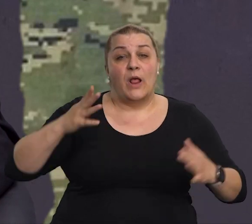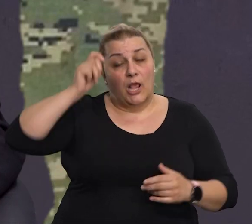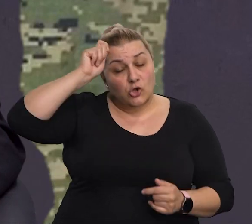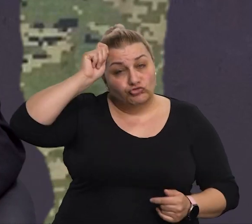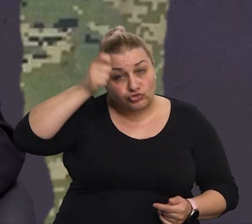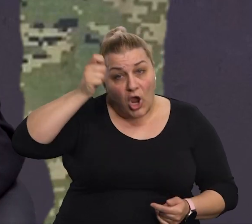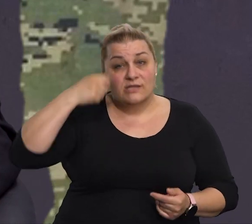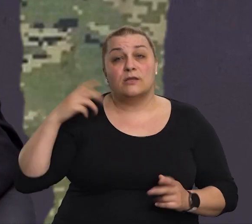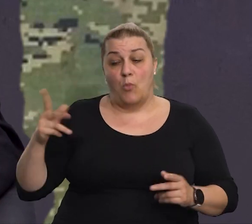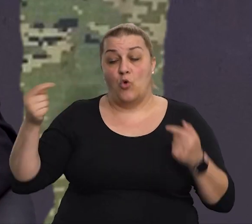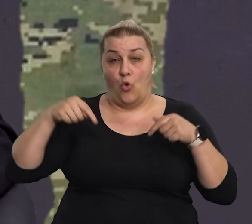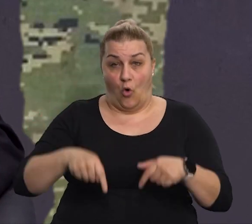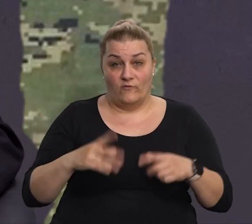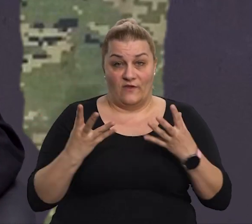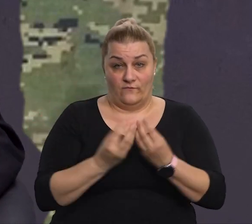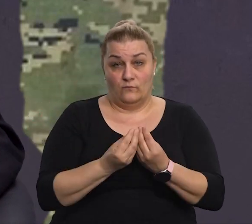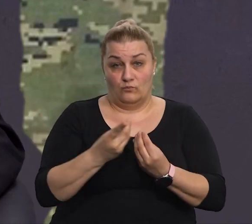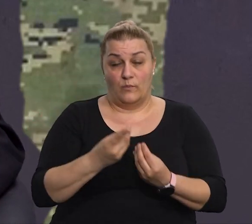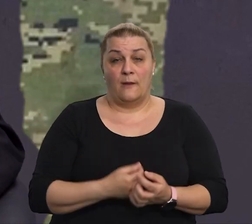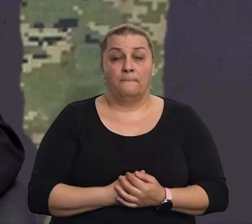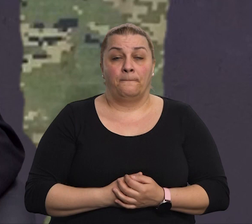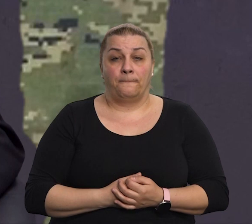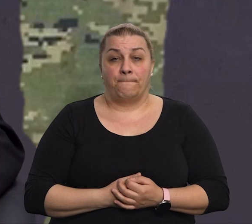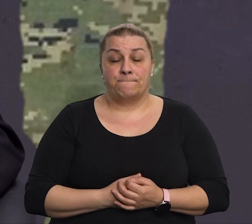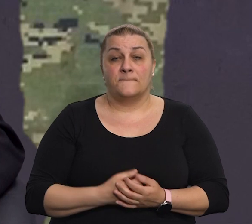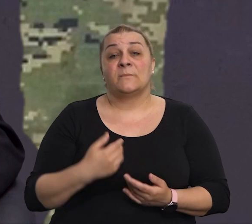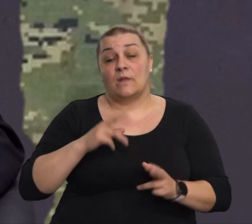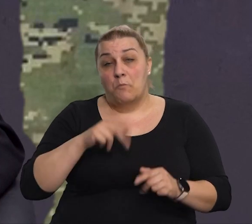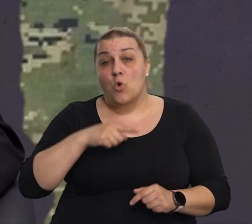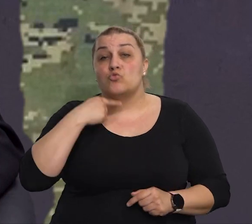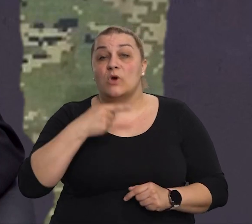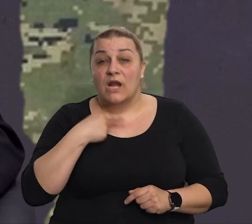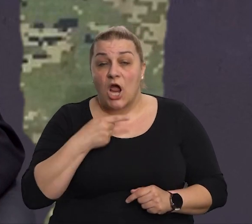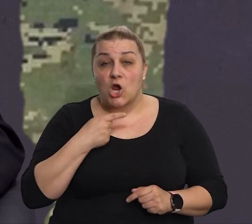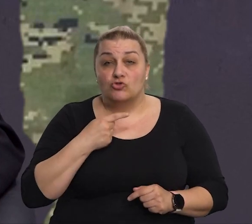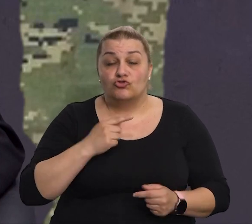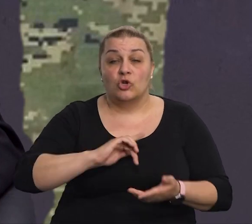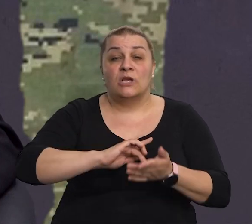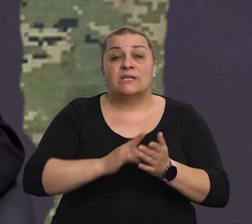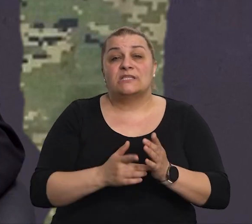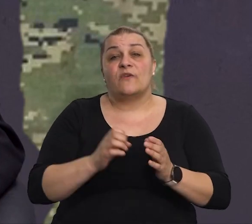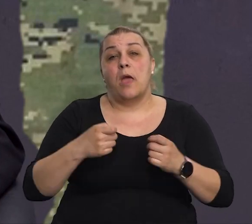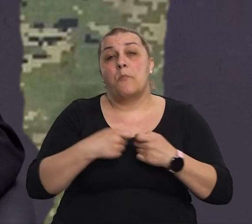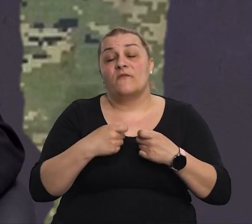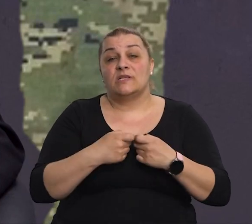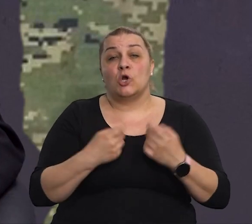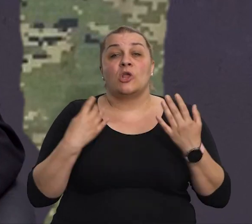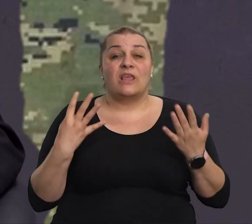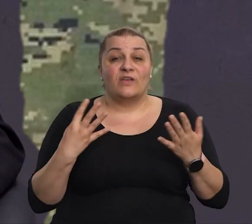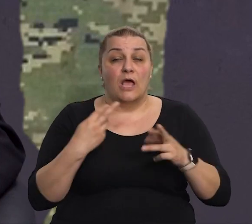vama biti večeras ovode i reći naravno sve ono od devetobojnog osa